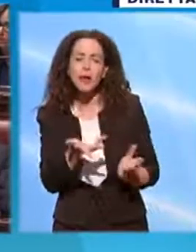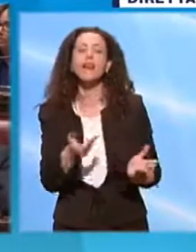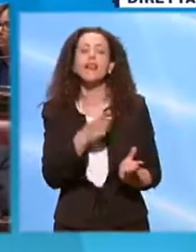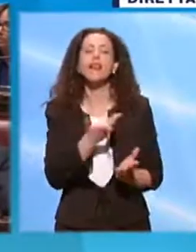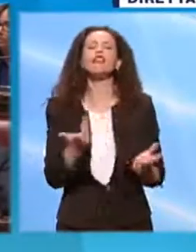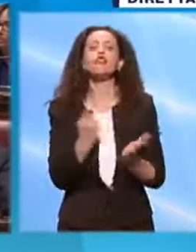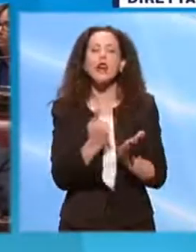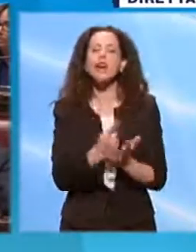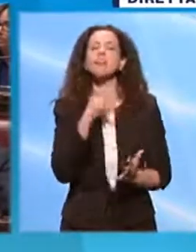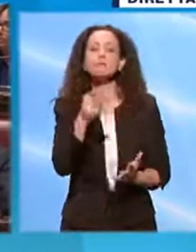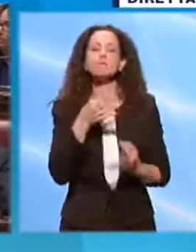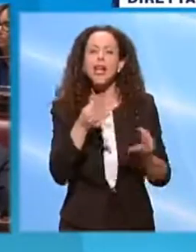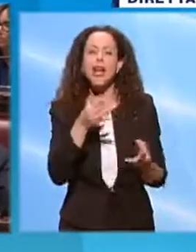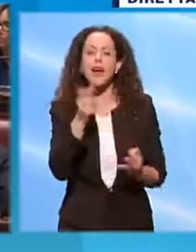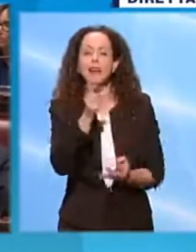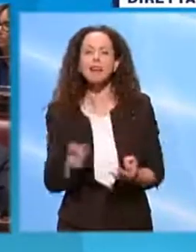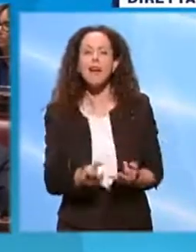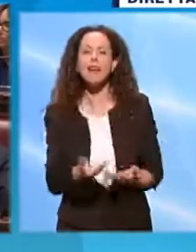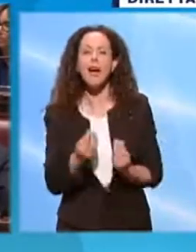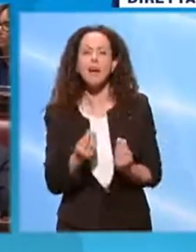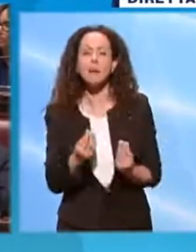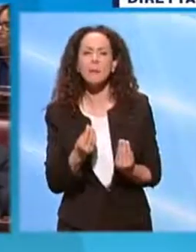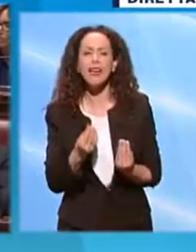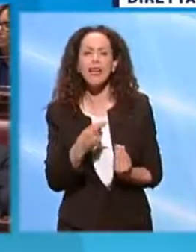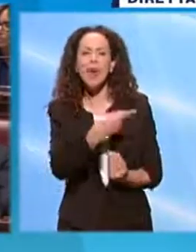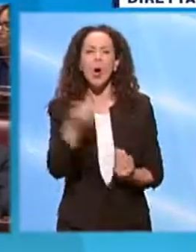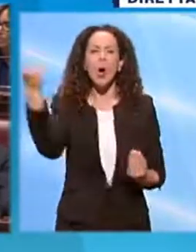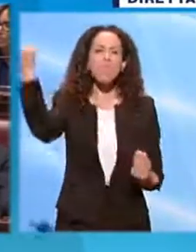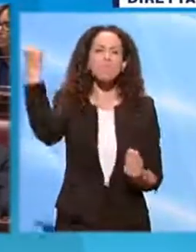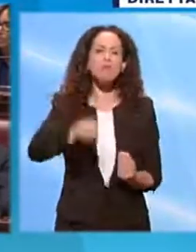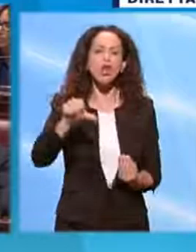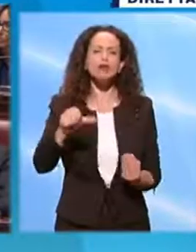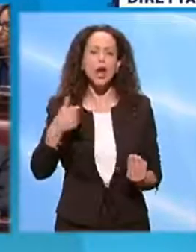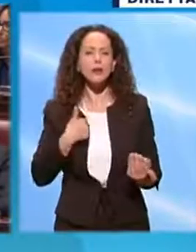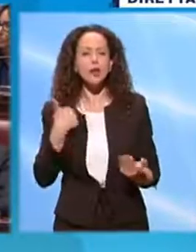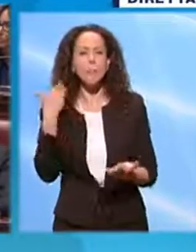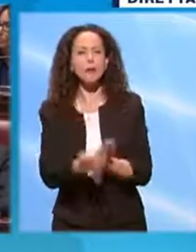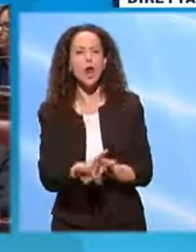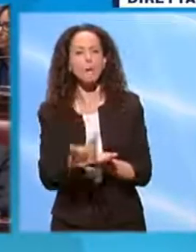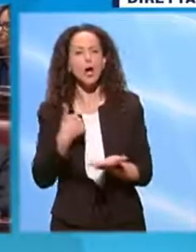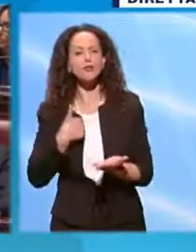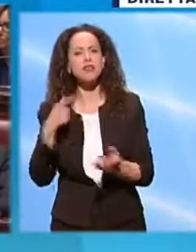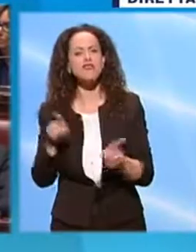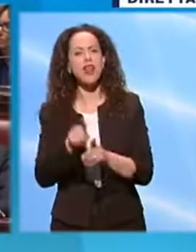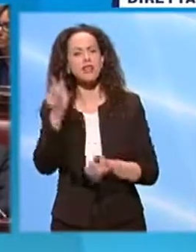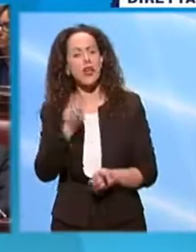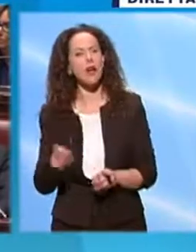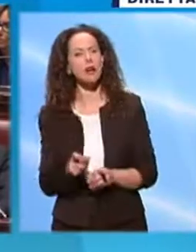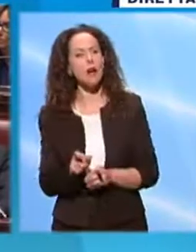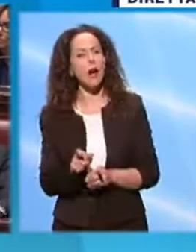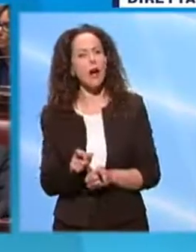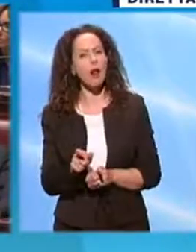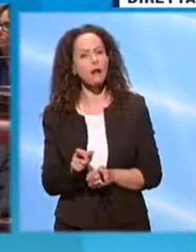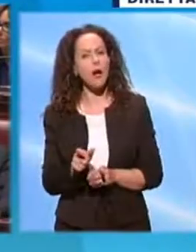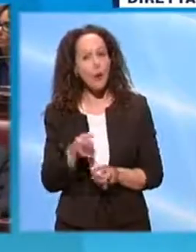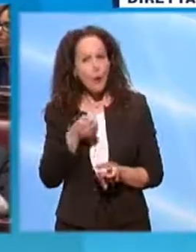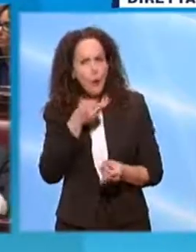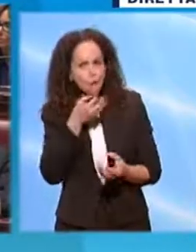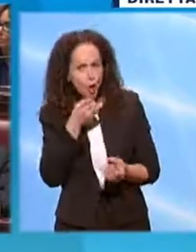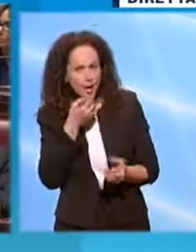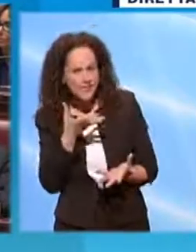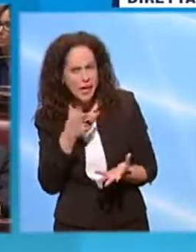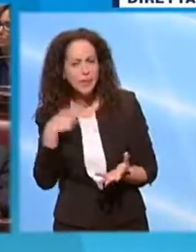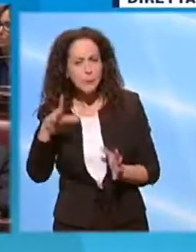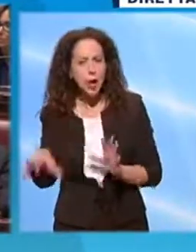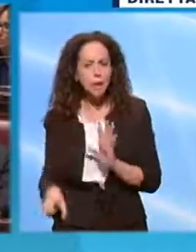spiegare agli italiani la ragione per la quale avete bocciato delle proposte di Fratelli d'Italia così di buonsenso che poi le avete